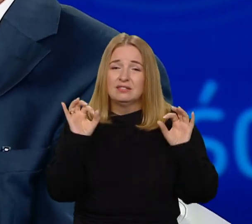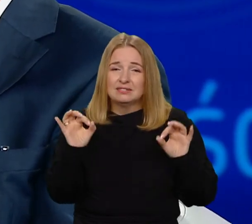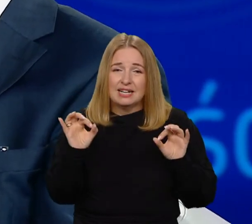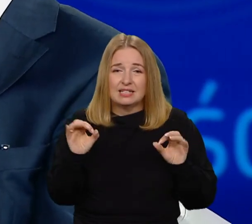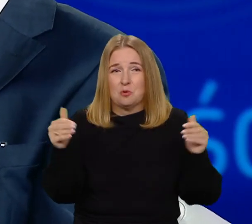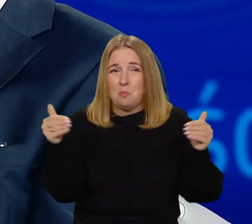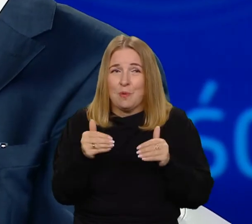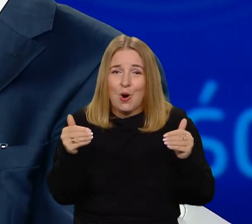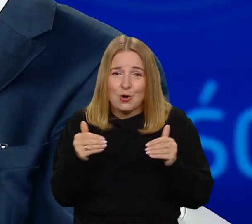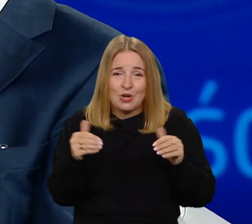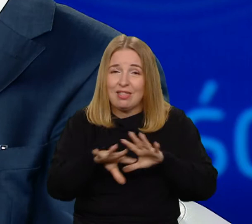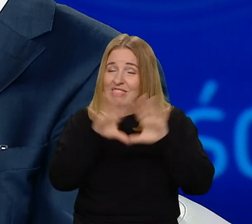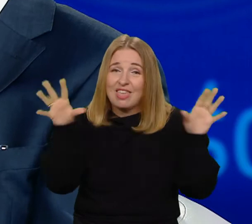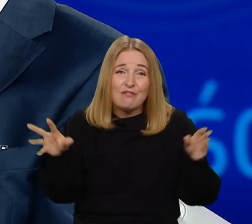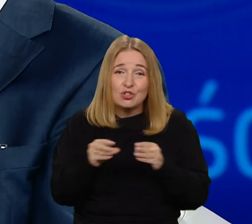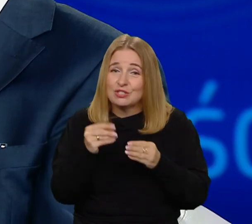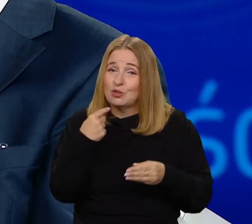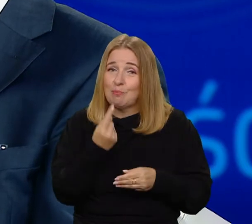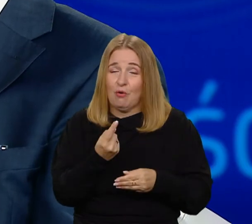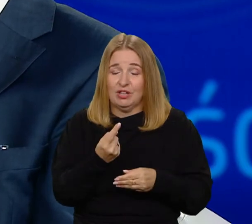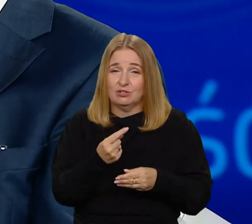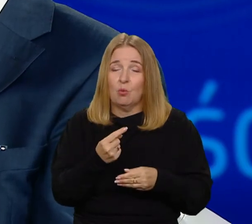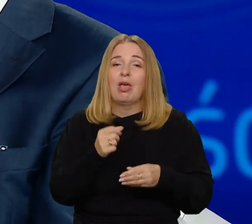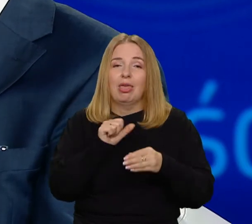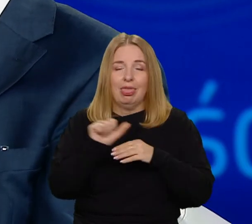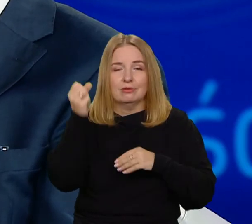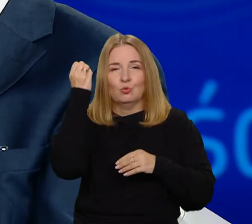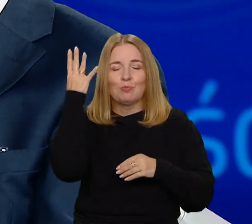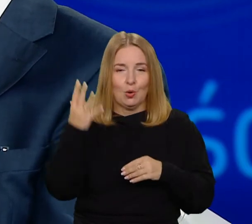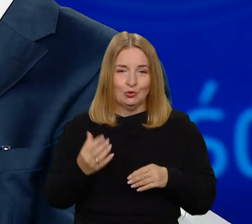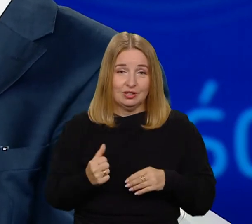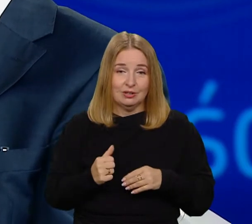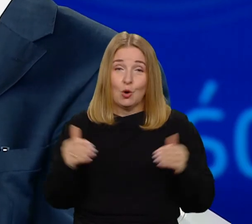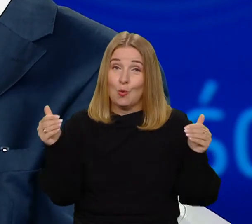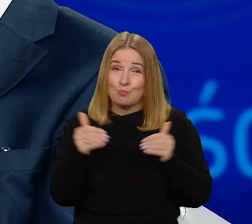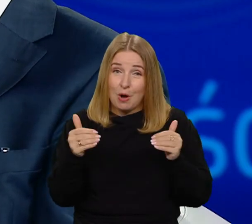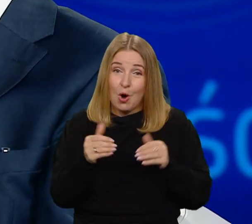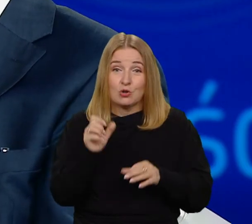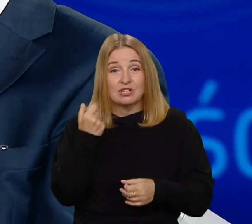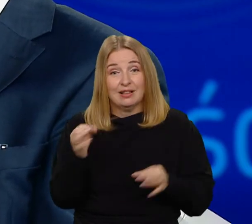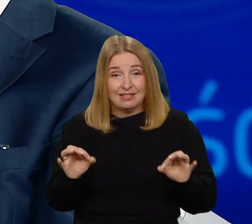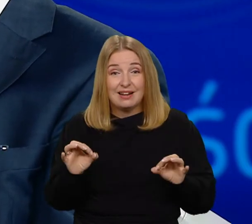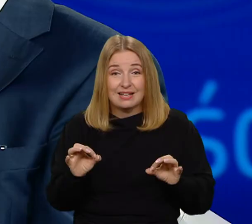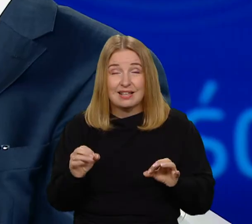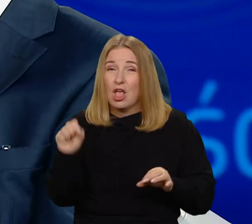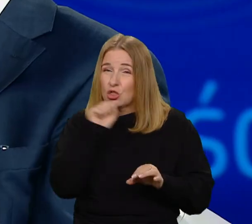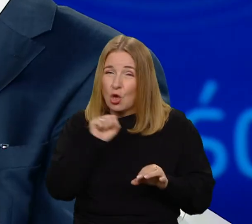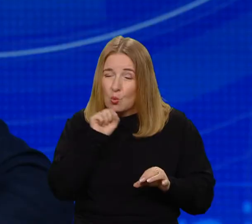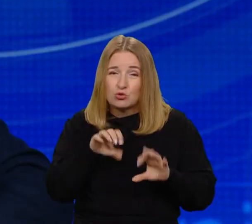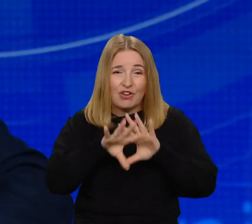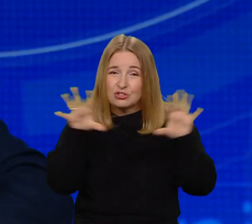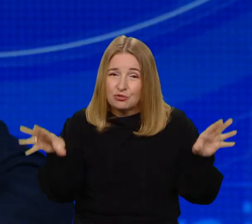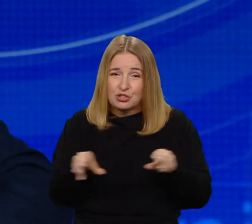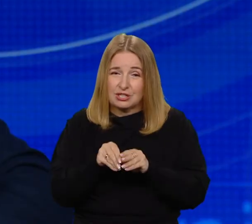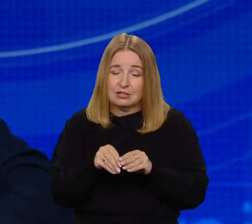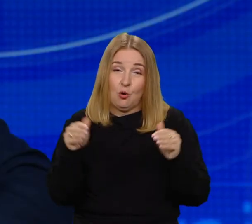przypuszczać, że jesteśmy mądrzy. Oczywiście najlepiej, żeby w stosunku do siebie tego nie używać. Niech to inni lepiej ocenią.